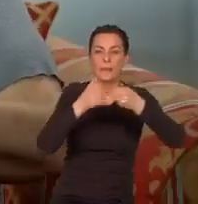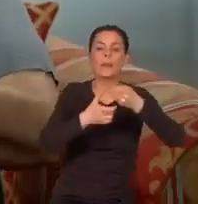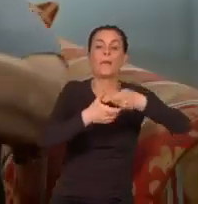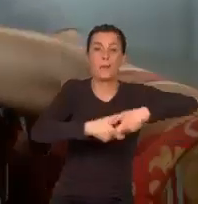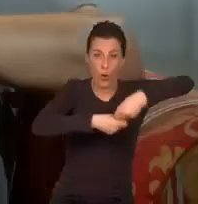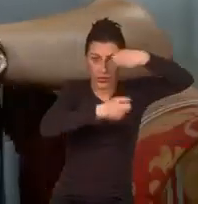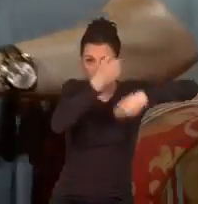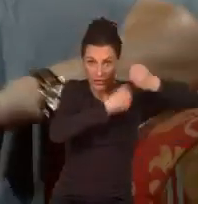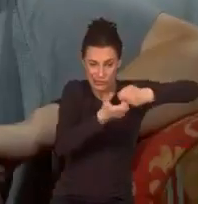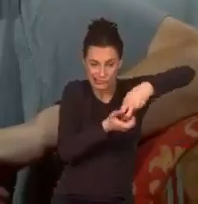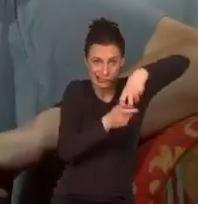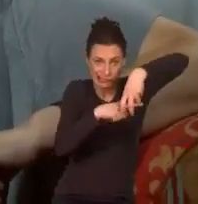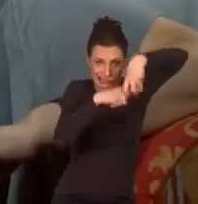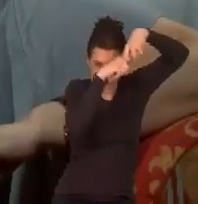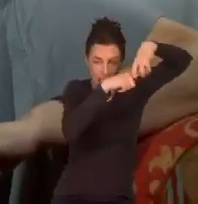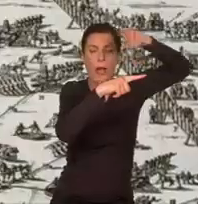obelisk.